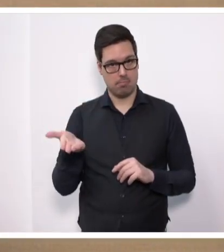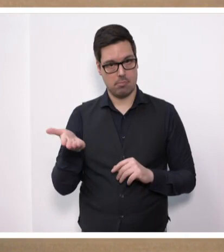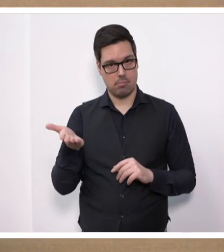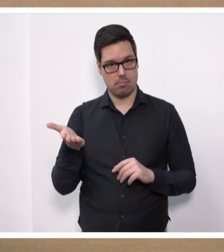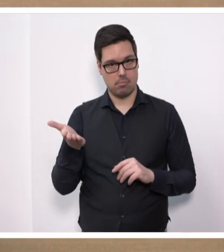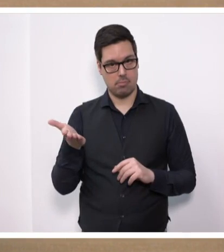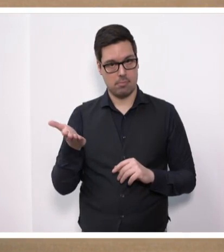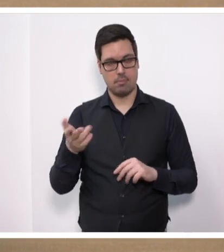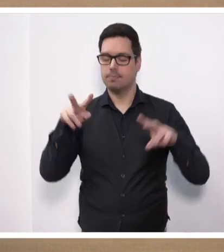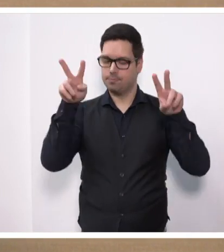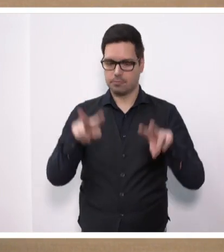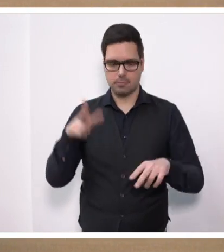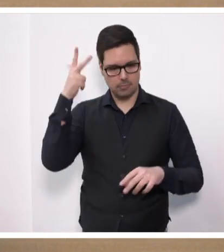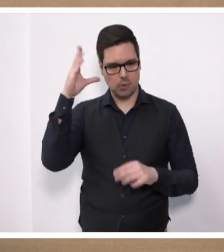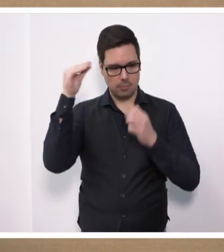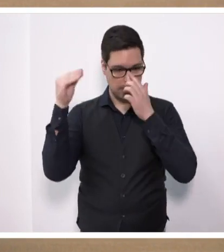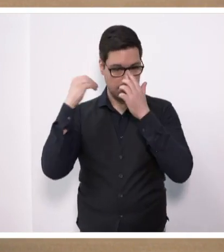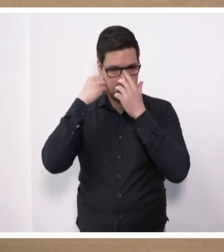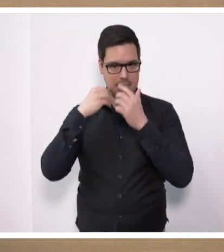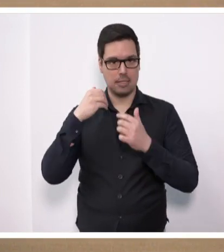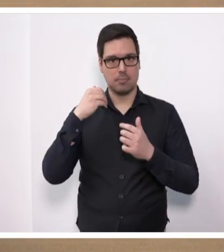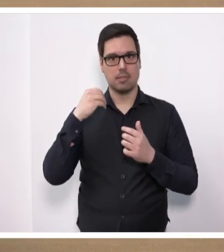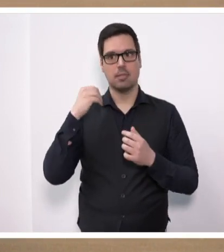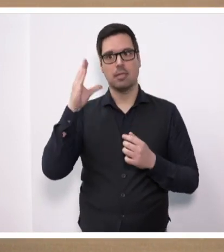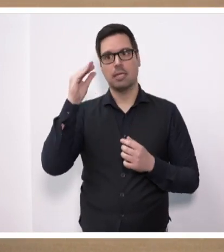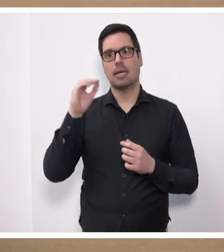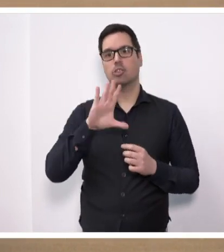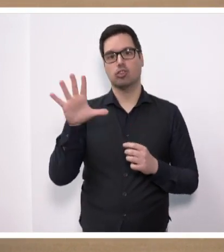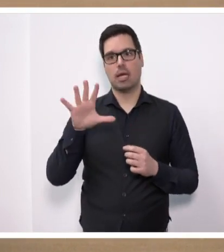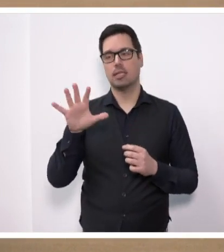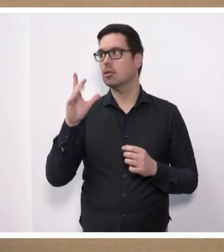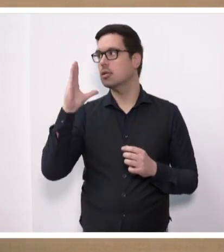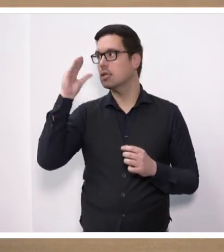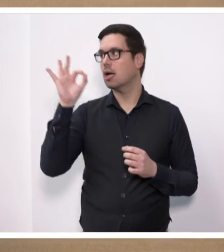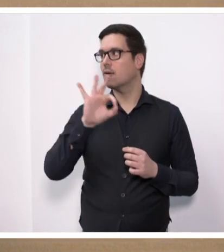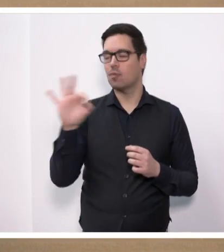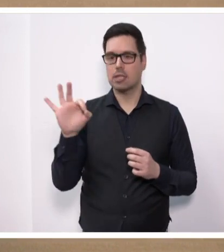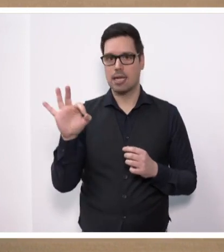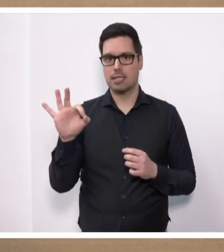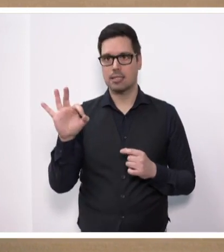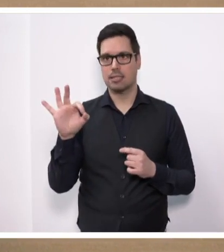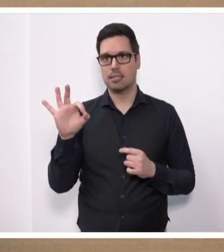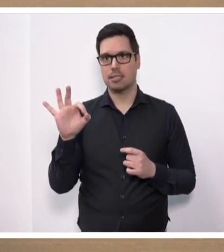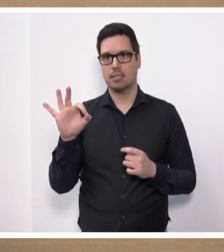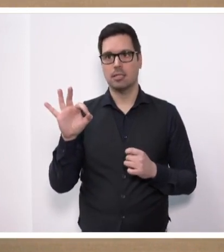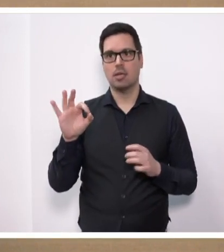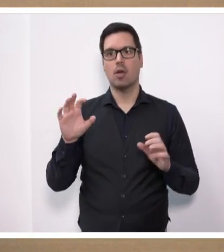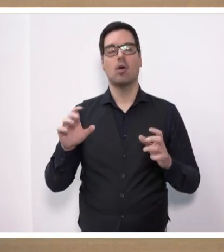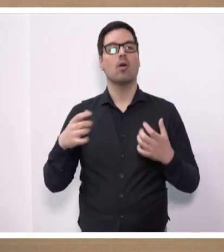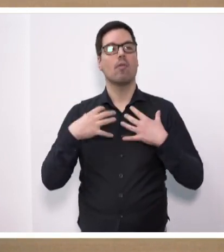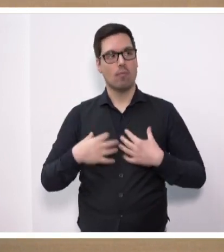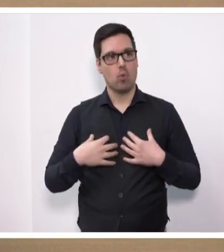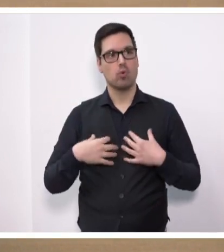Meine sehr verehrten Damen und Herren, lieber Herr Schreiner, lieber Herr Föntin, es geht heute ausschließlich um das Wohl der